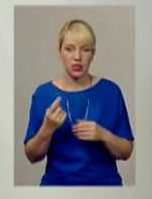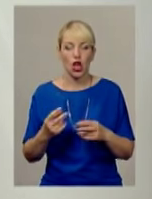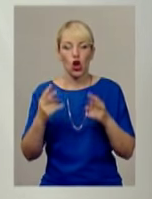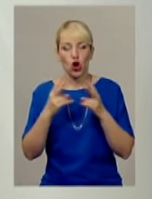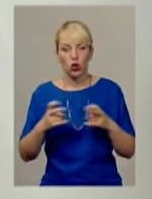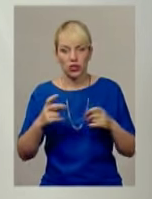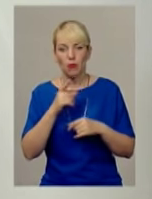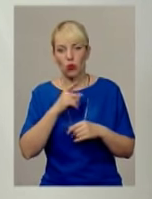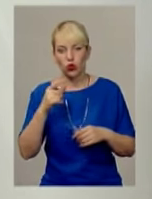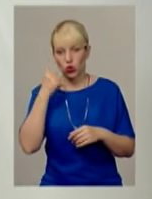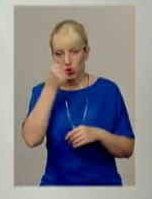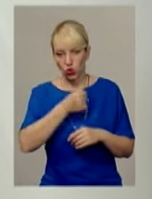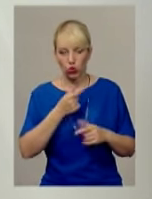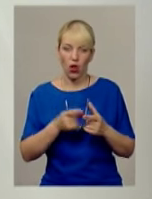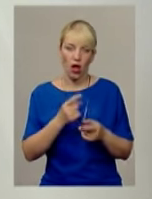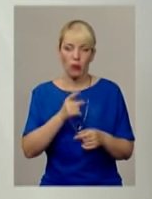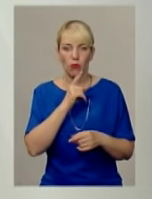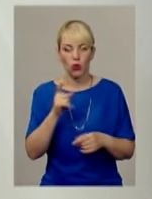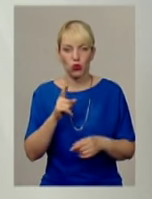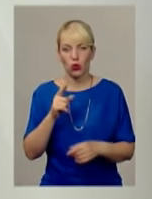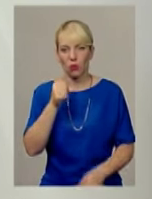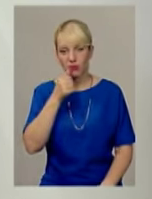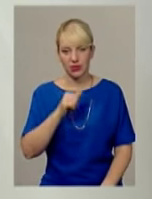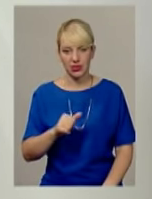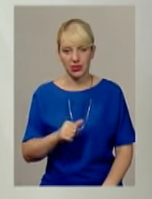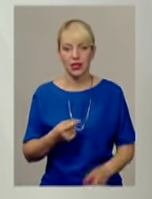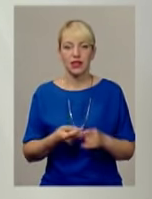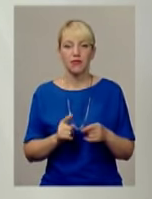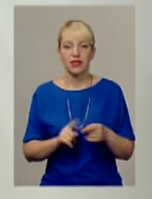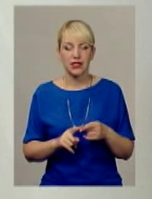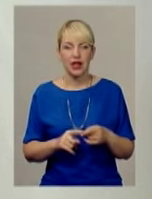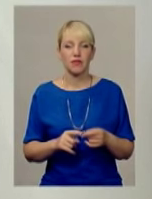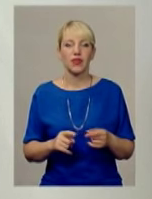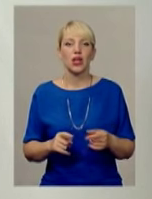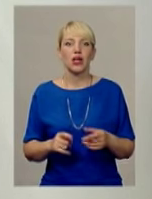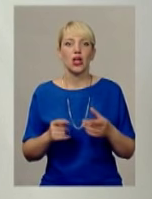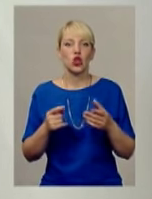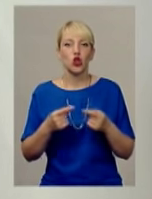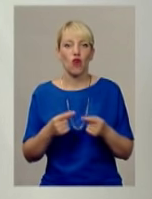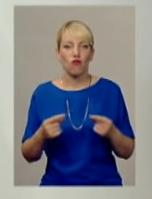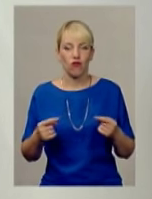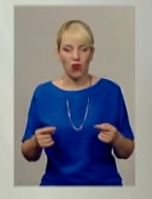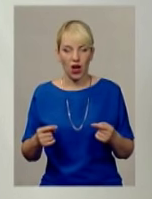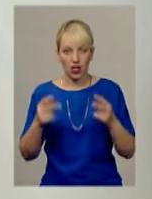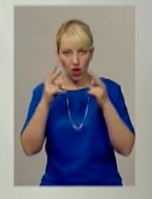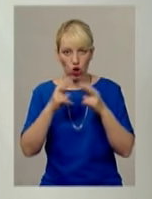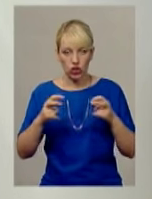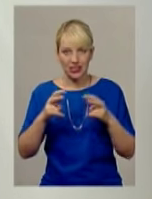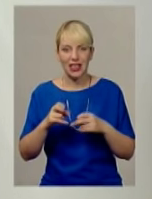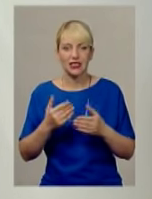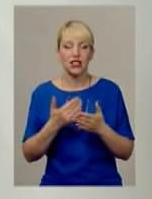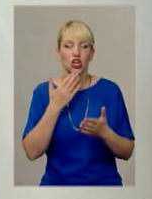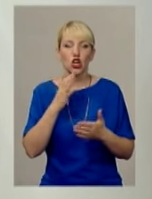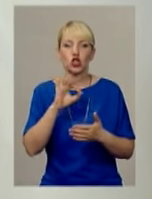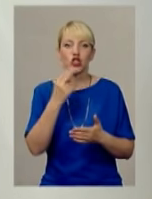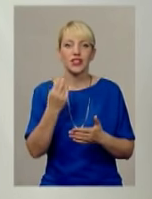протягом року або протягом місяця. Цей набір товарів розглядається через соціологічні опитування,